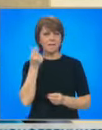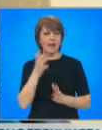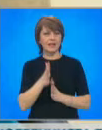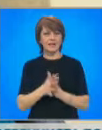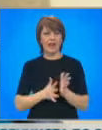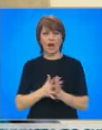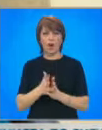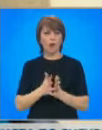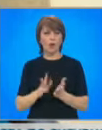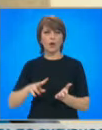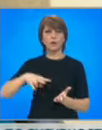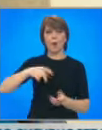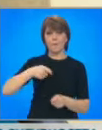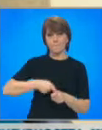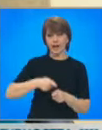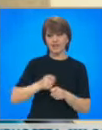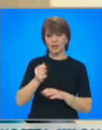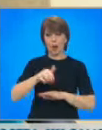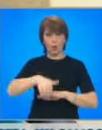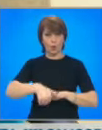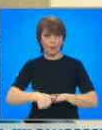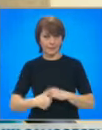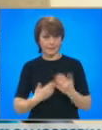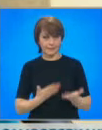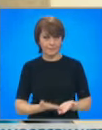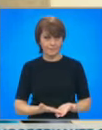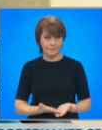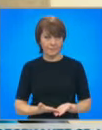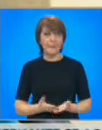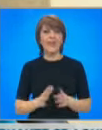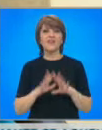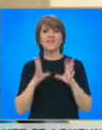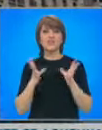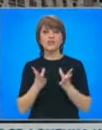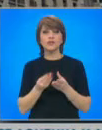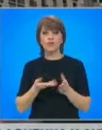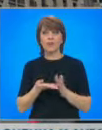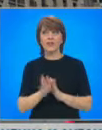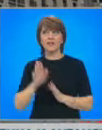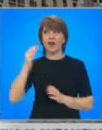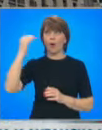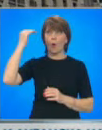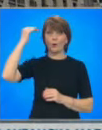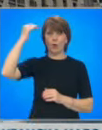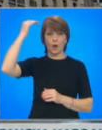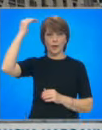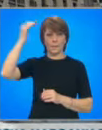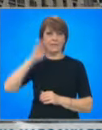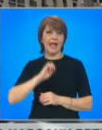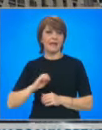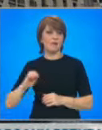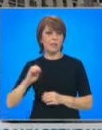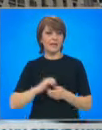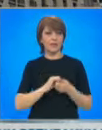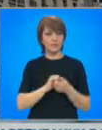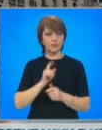които правят корупция. Таргетираш големите босове, защото, вика, всичко тръгва отгоре. Премиерът отново почерта, че Европейският